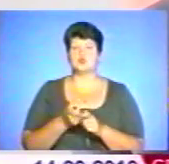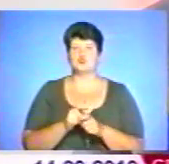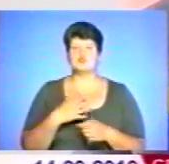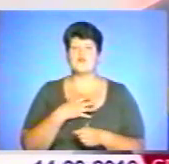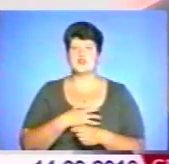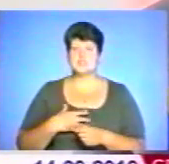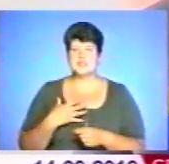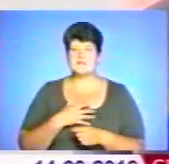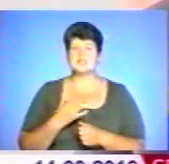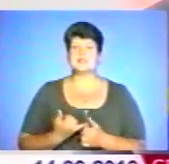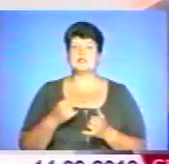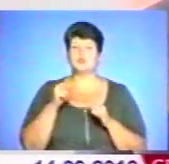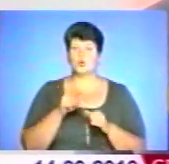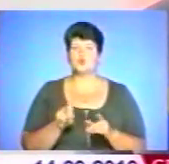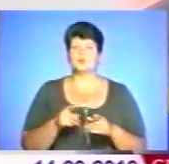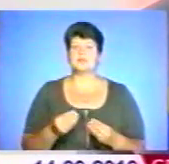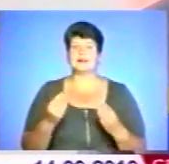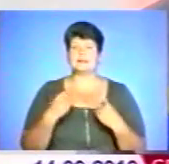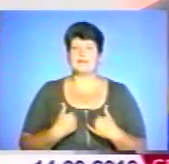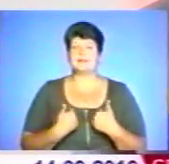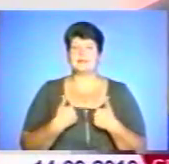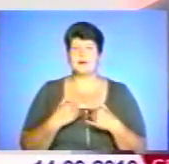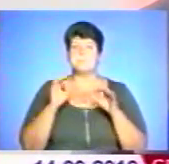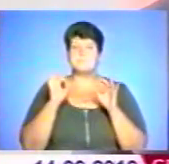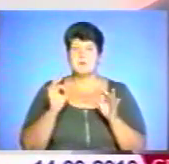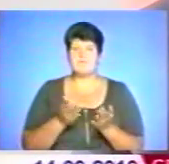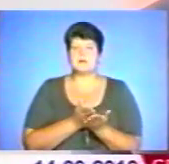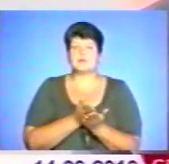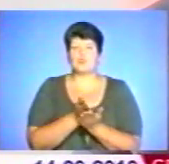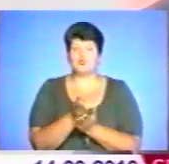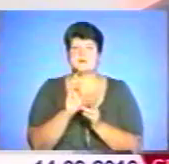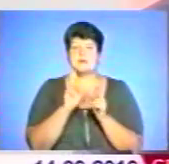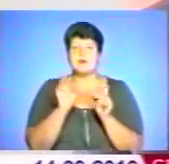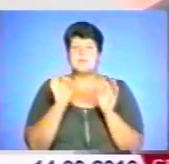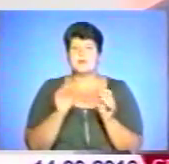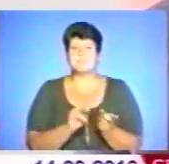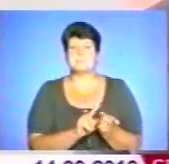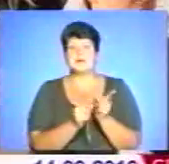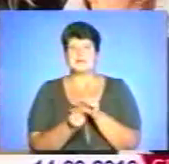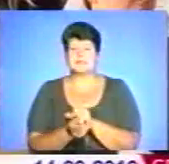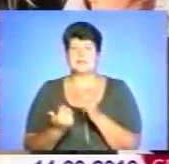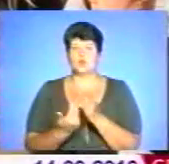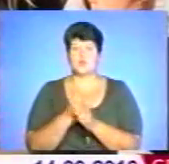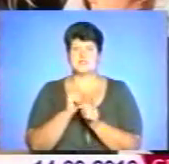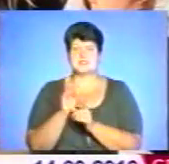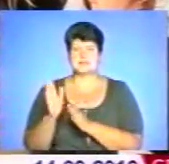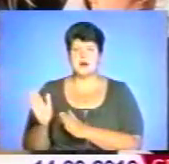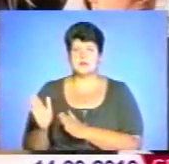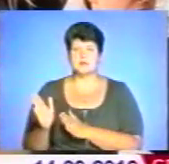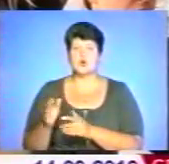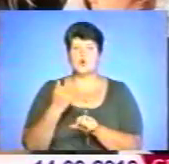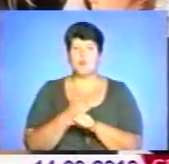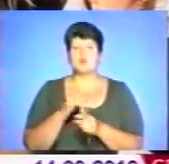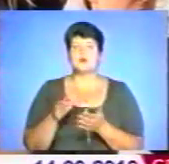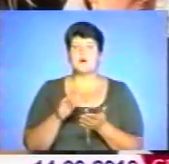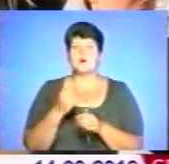щоб надати нам правильний курс, як перейти на ці нові стандарти. Робота бухгалтера не завжди